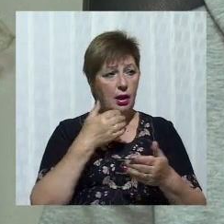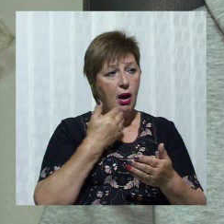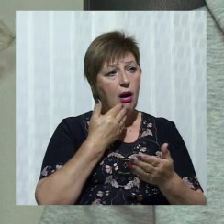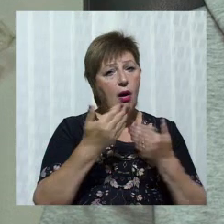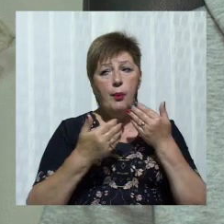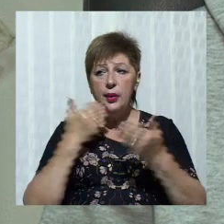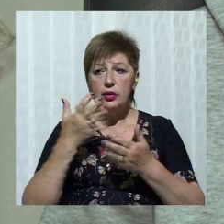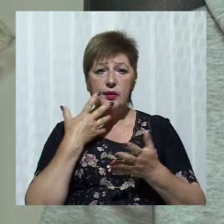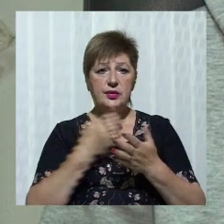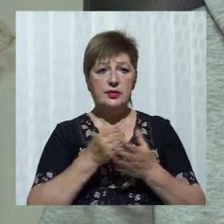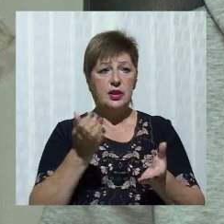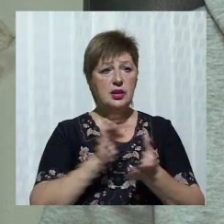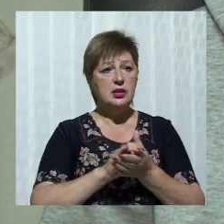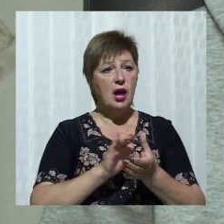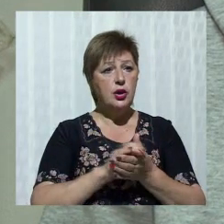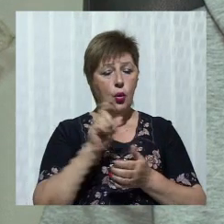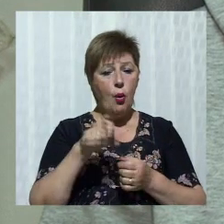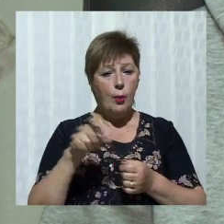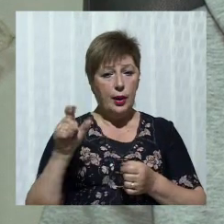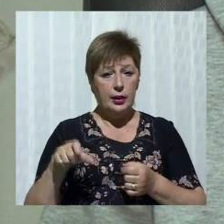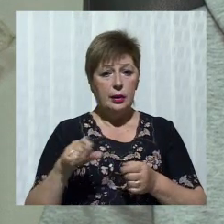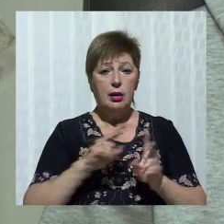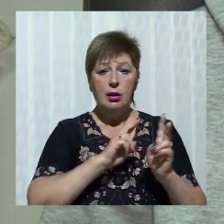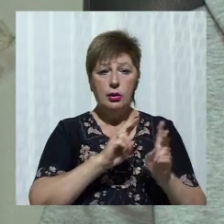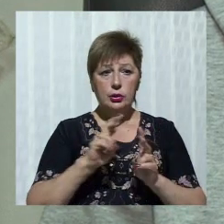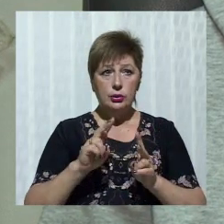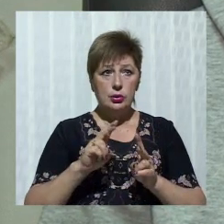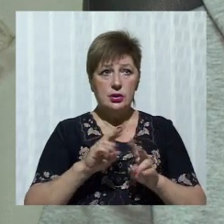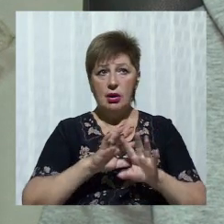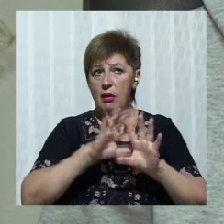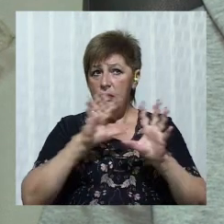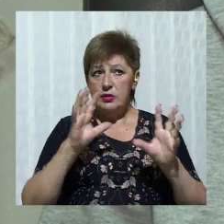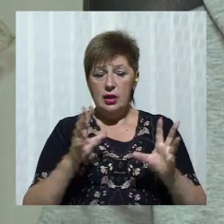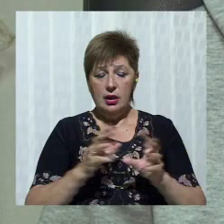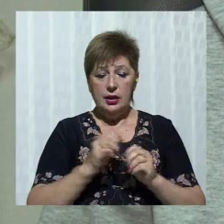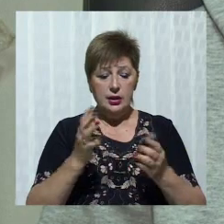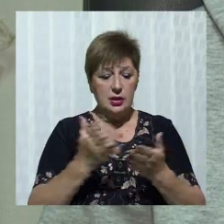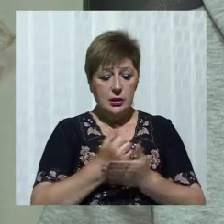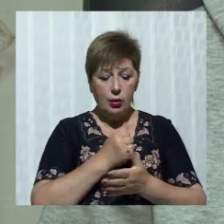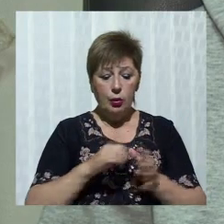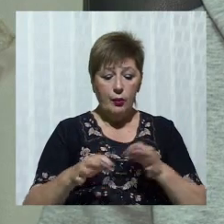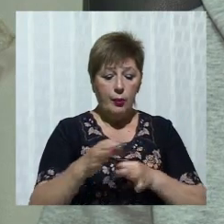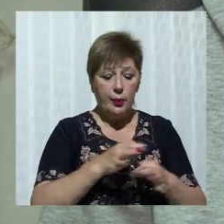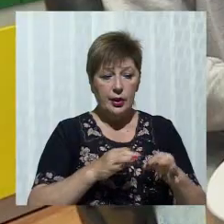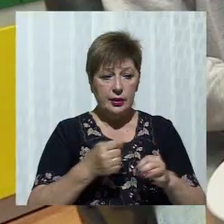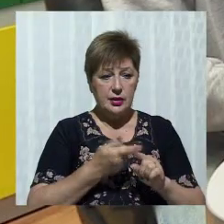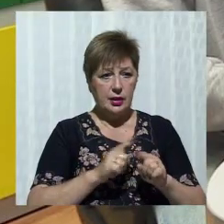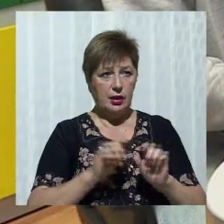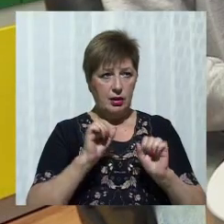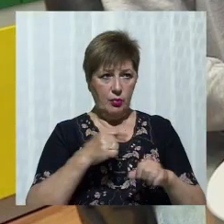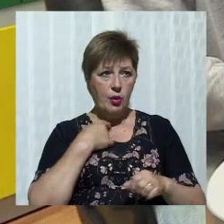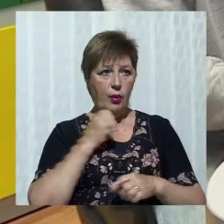своїх знайомих, хтось взагалі не знаходив проєктів, за які він мав би віддати голос.